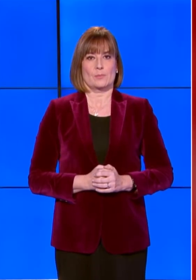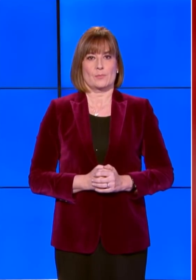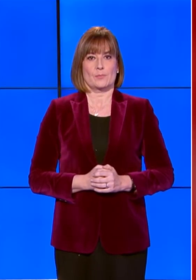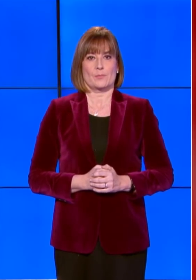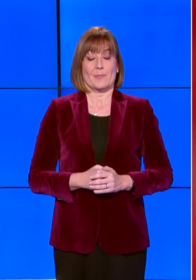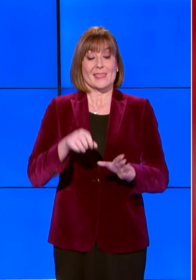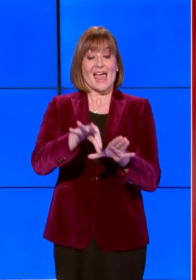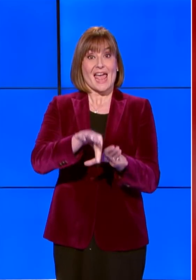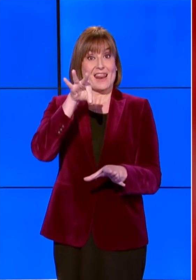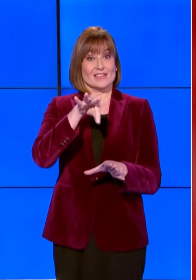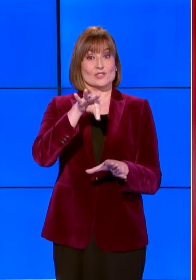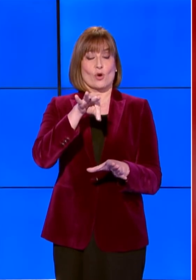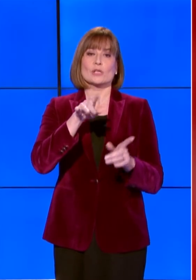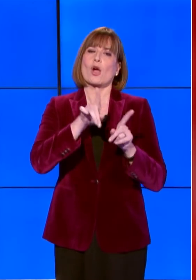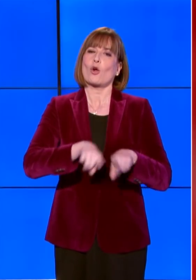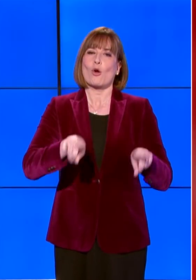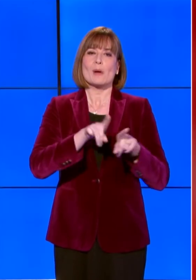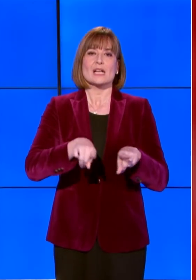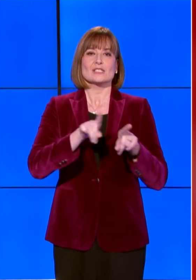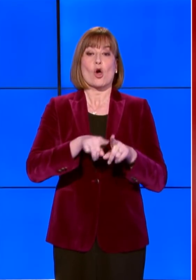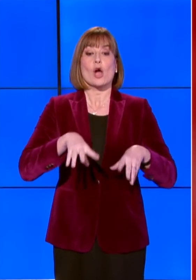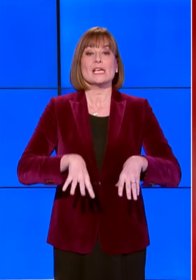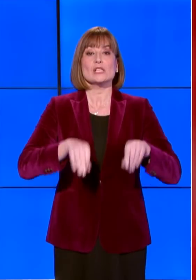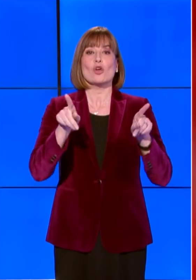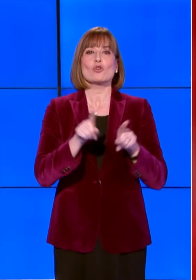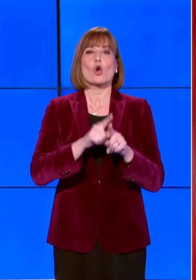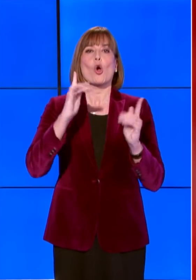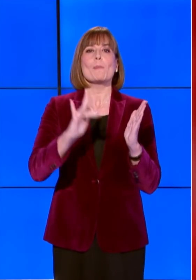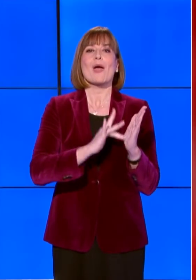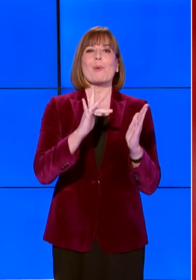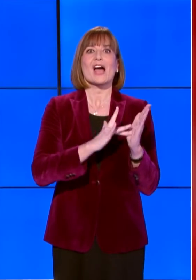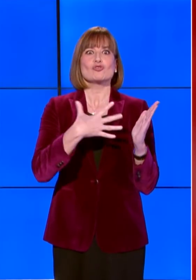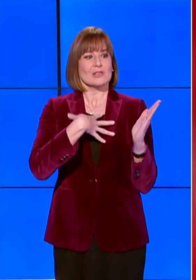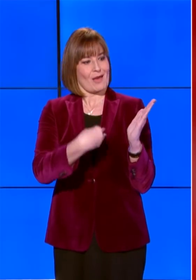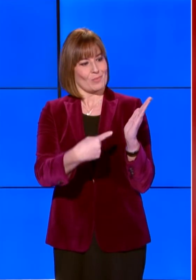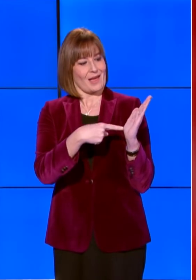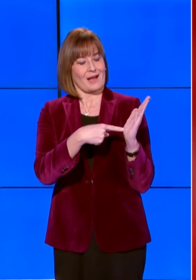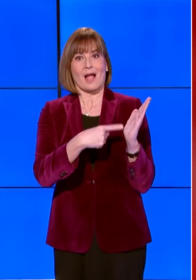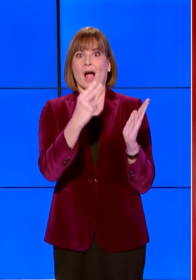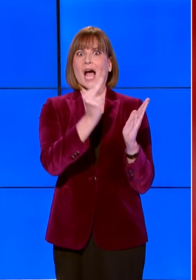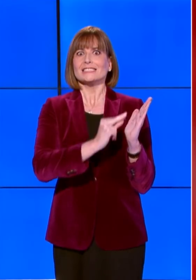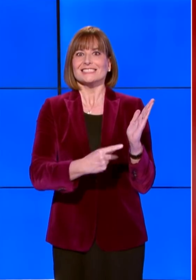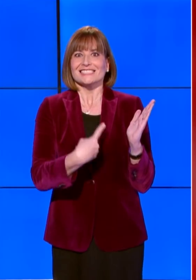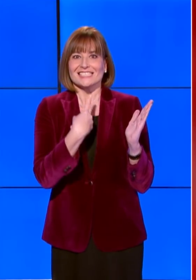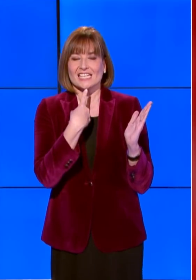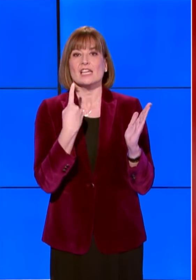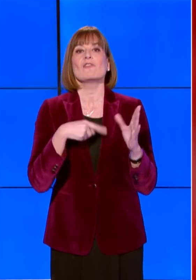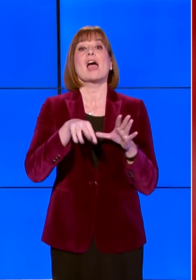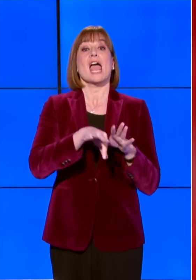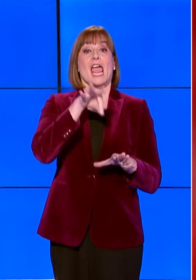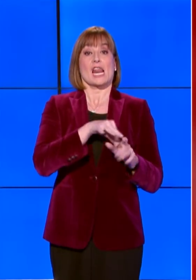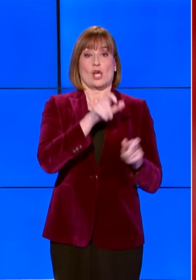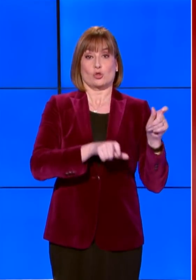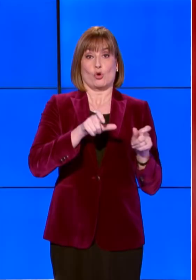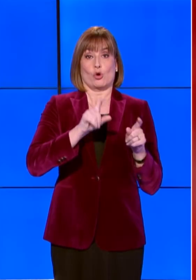elezioni aprono, come sempre, una pagina bianca. A scriverla saranno gli elettori e,